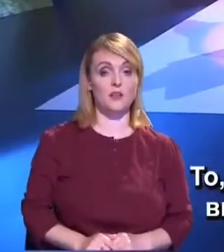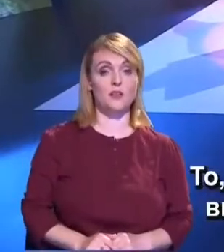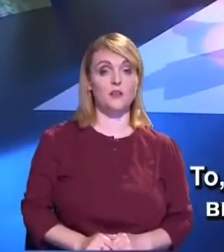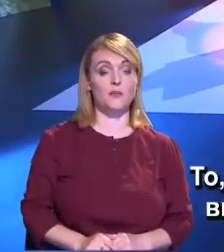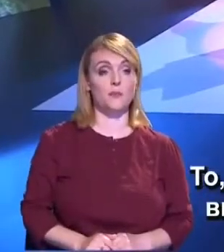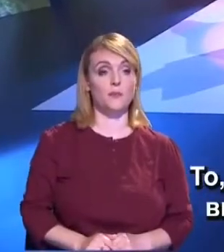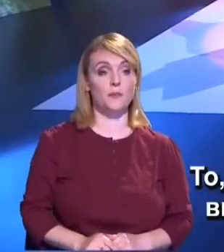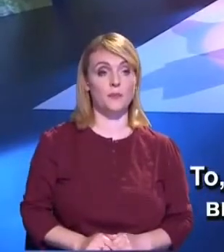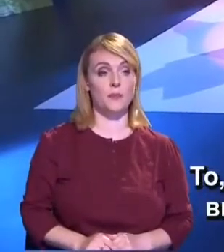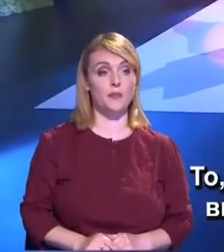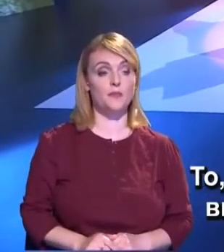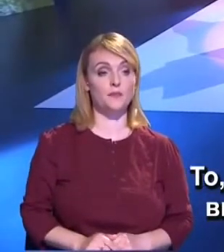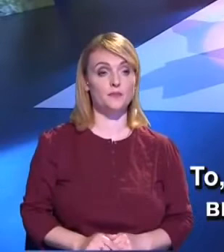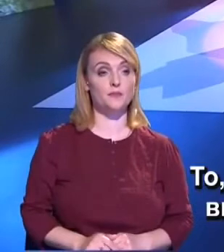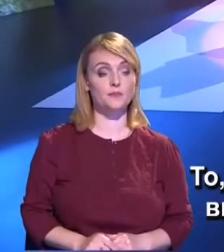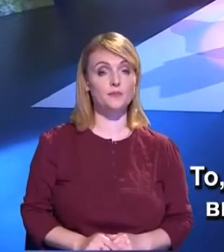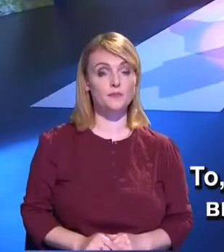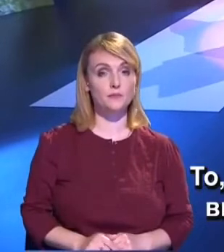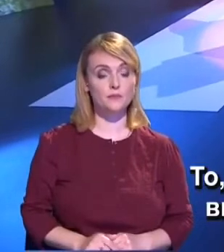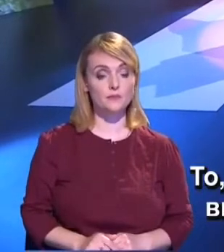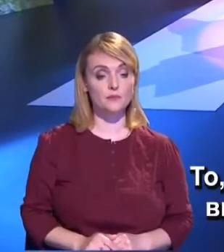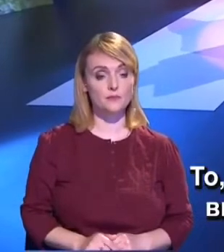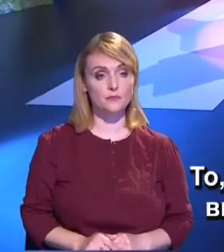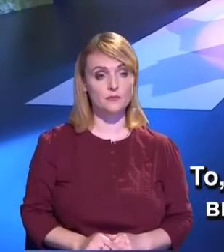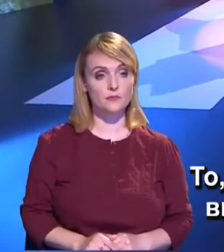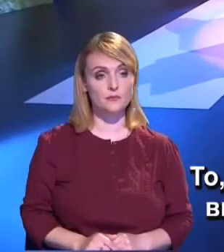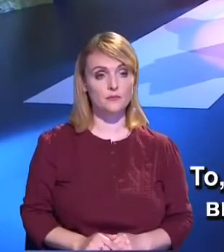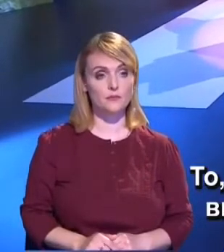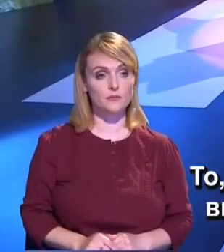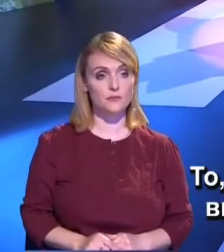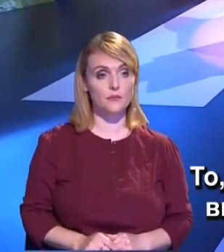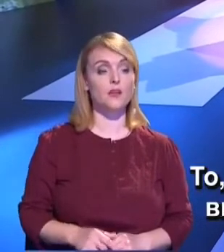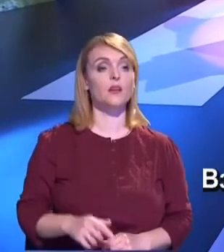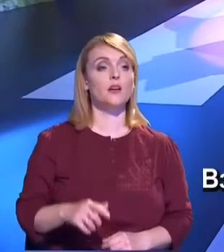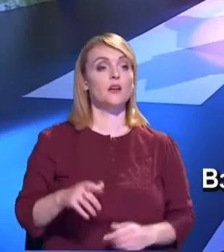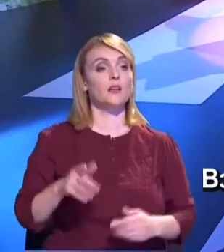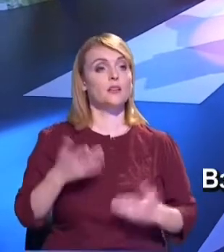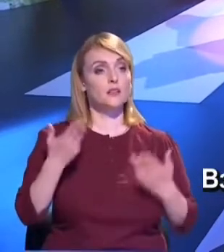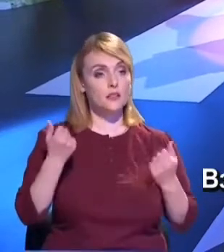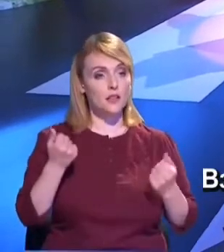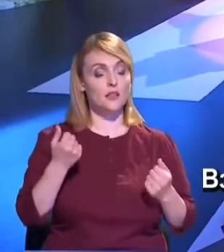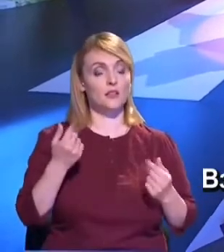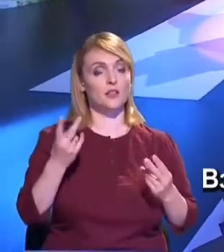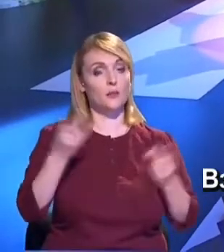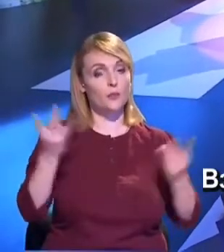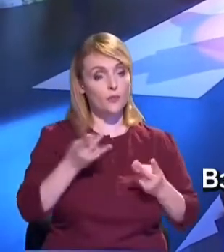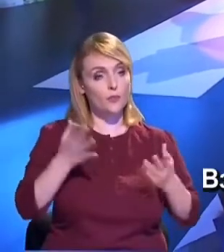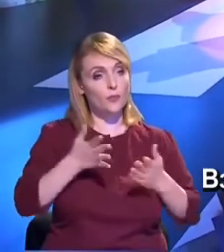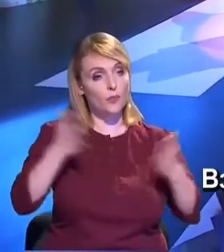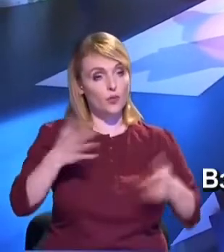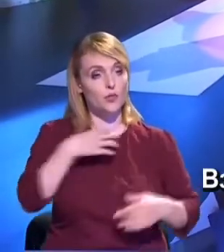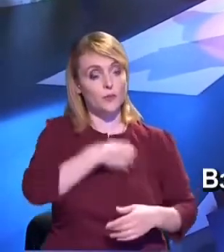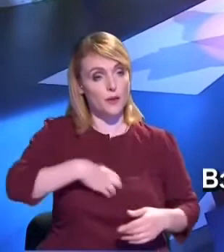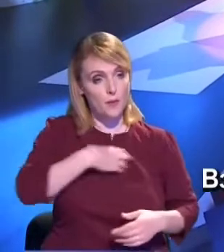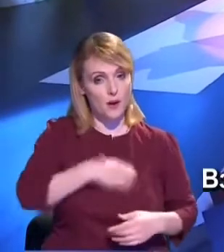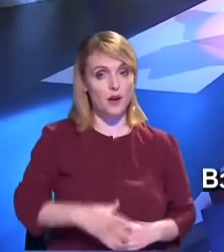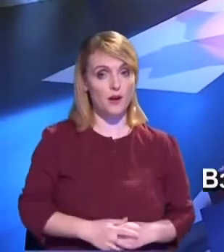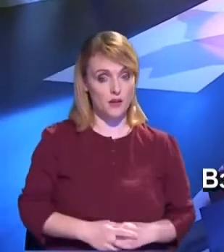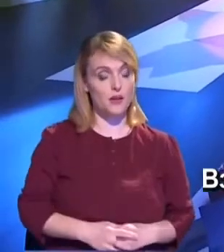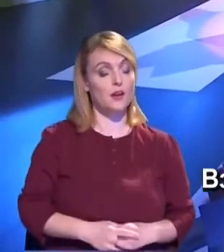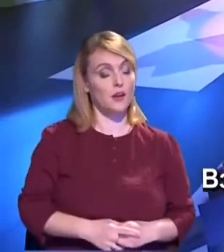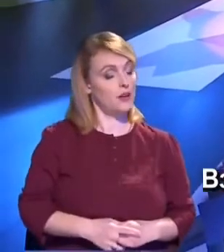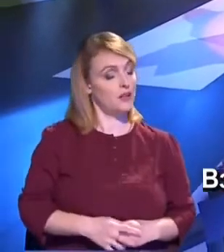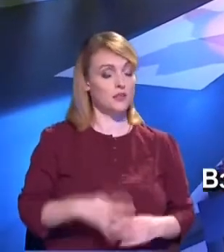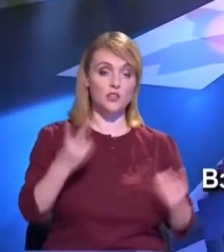contribuția, și nu din partea cetățenilor, dar a primăriei Consiliului. Domnul primar știe, e foarte greu